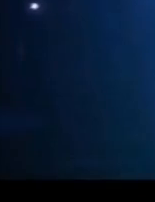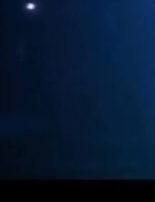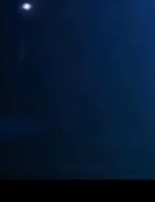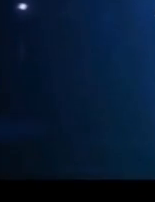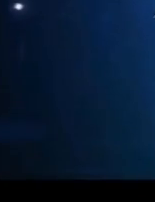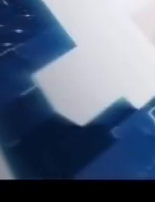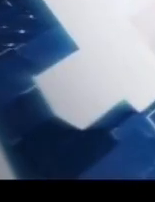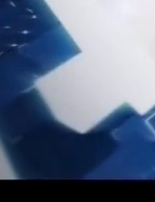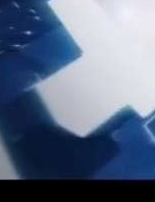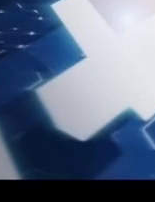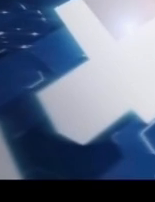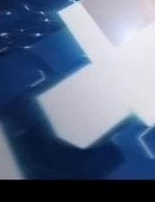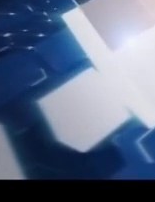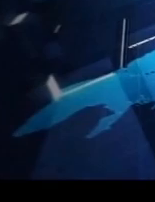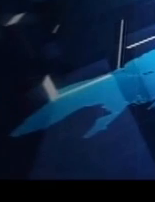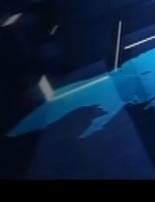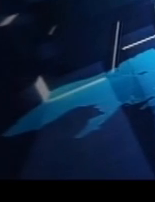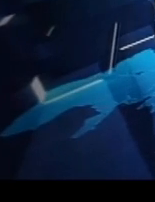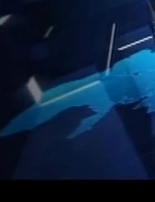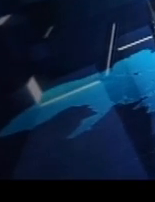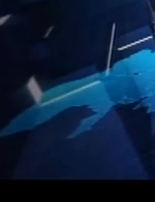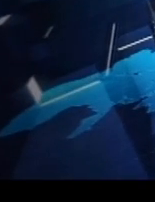Дякую. Дякую. Дякую. Дякую за перегляд!